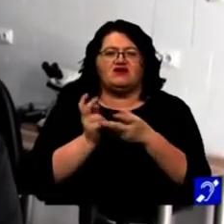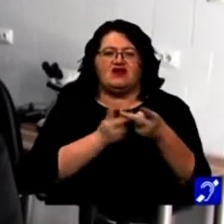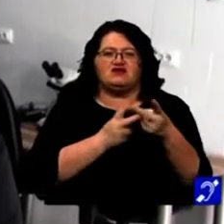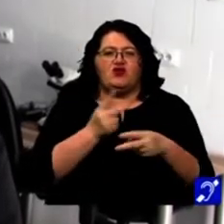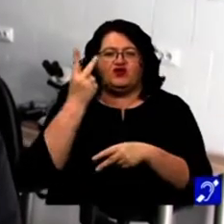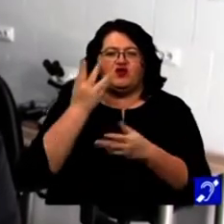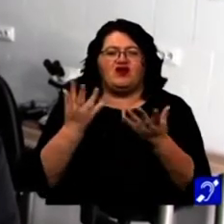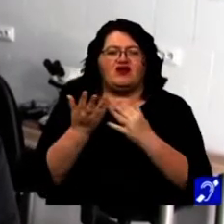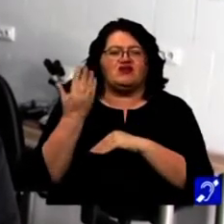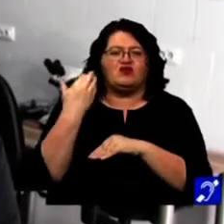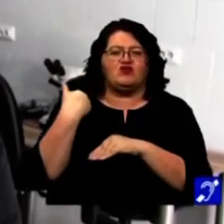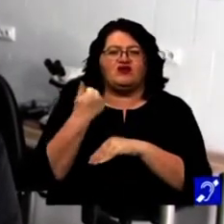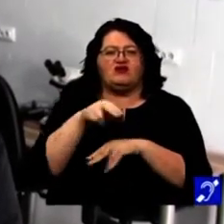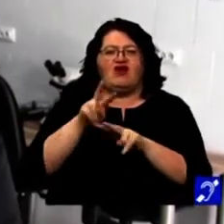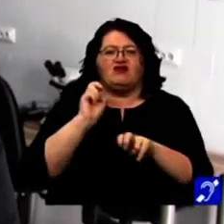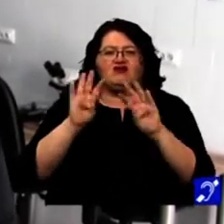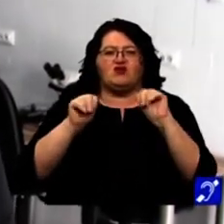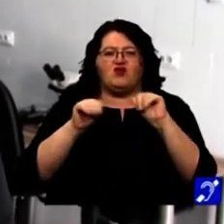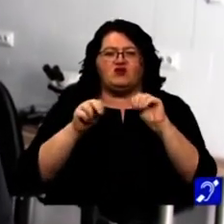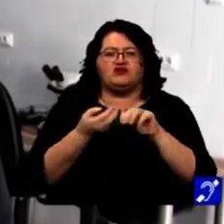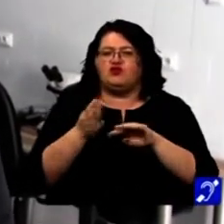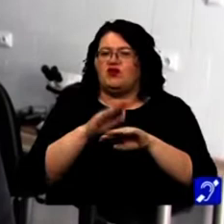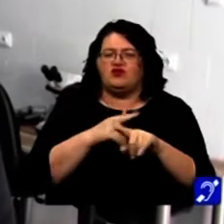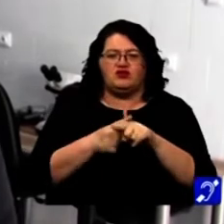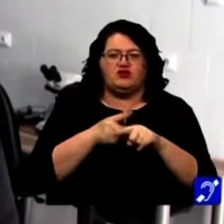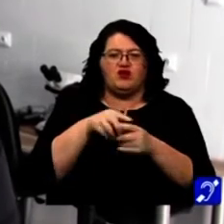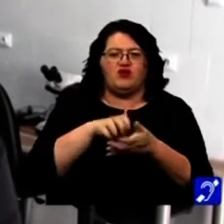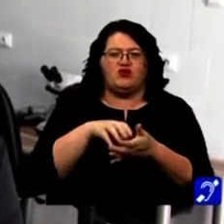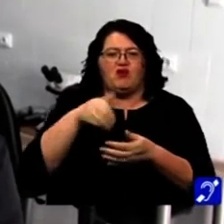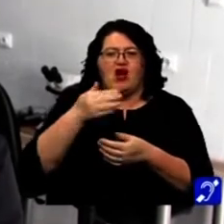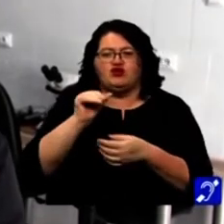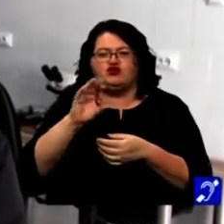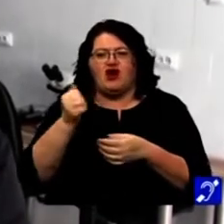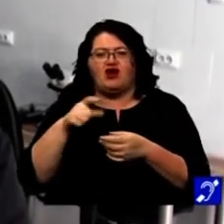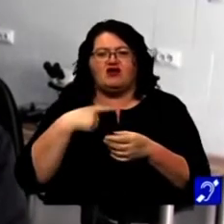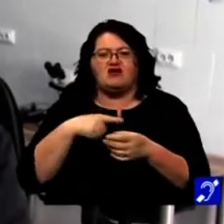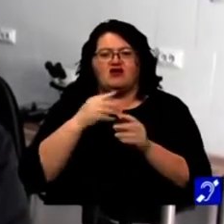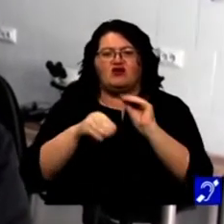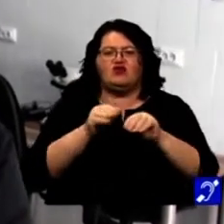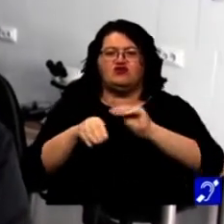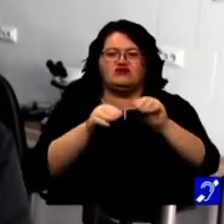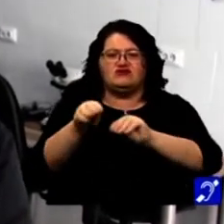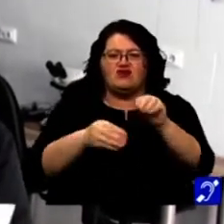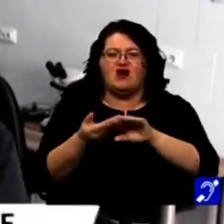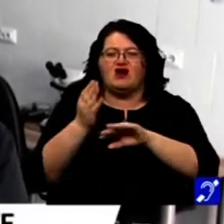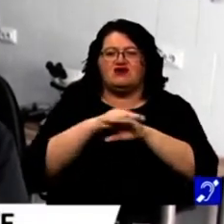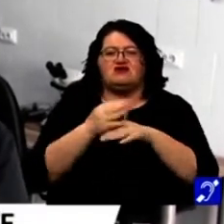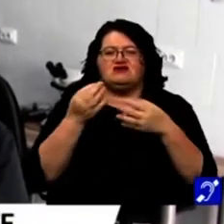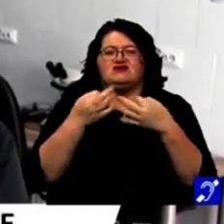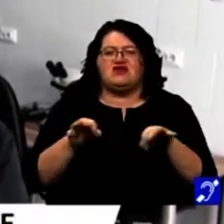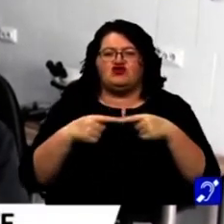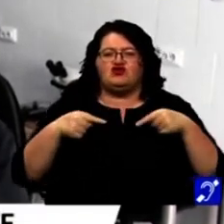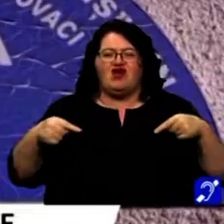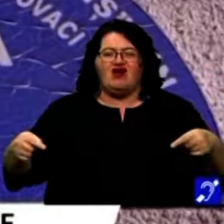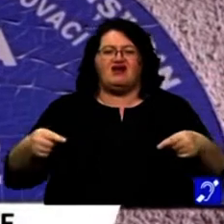2, care înainte de 90 se cultiva foarte mult. Știu că în comuna Macea erau cultivate probabil zeci de